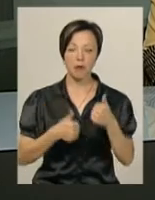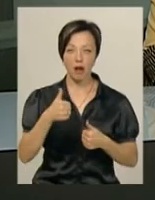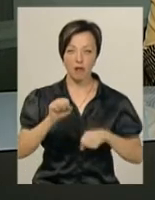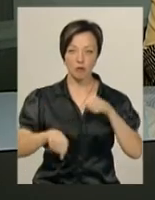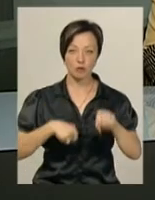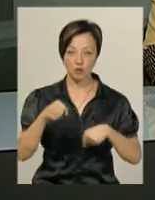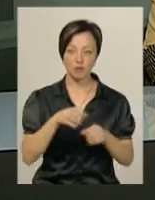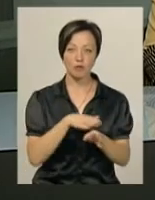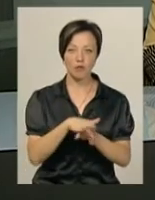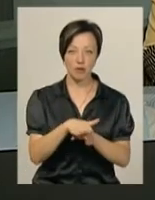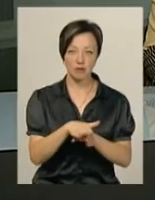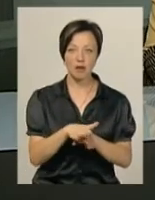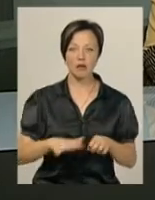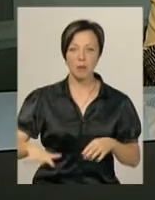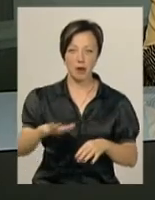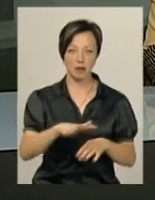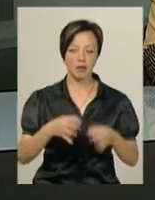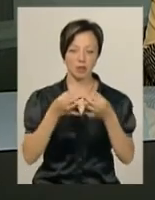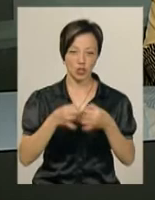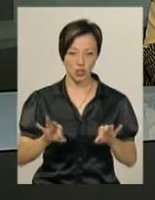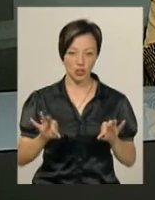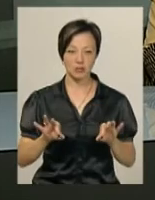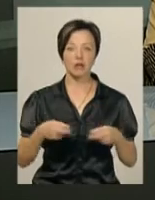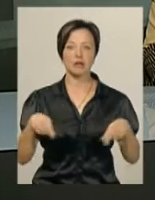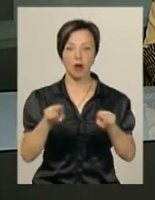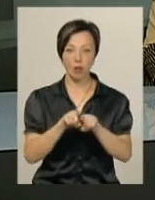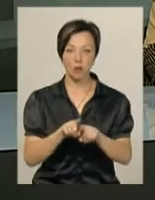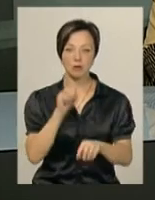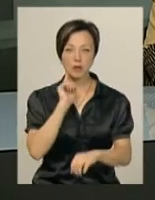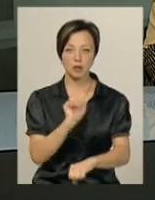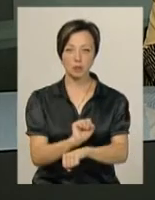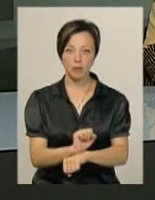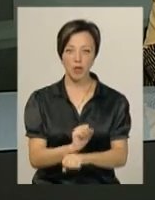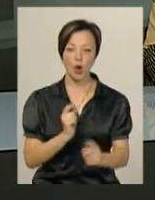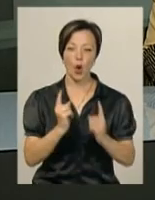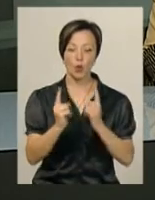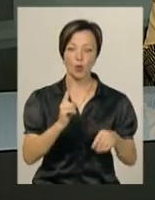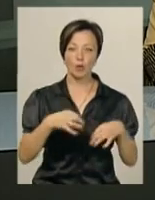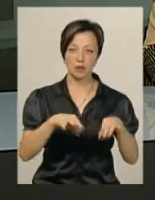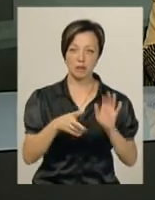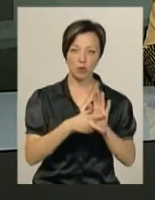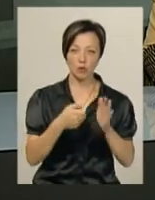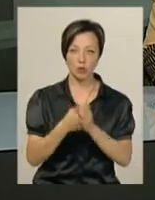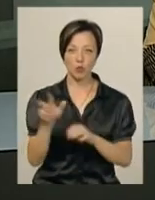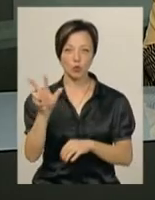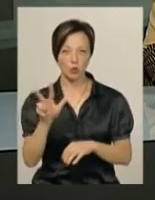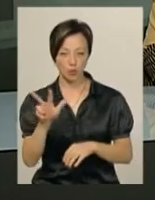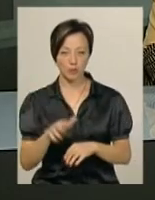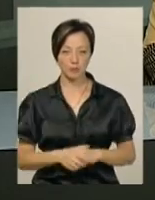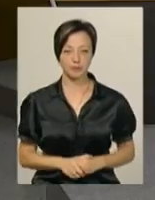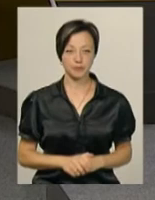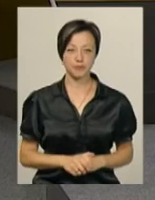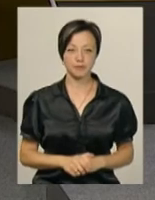велосипедистів відбуватимуться на Майдані Незалежності, де також призупинять рух транспорту з 8-ї ранку до 15-ї години.